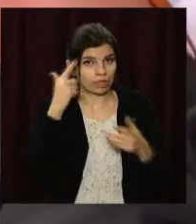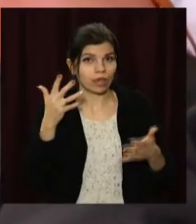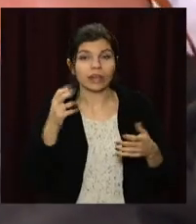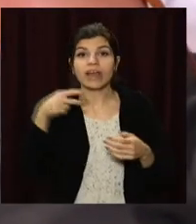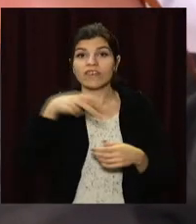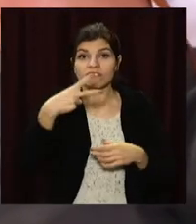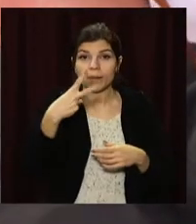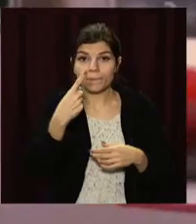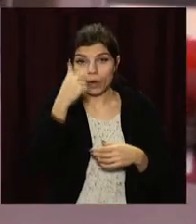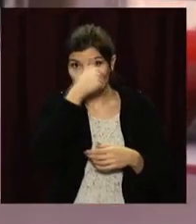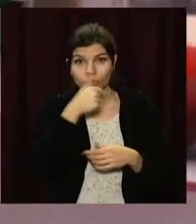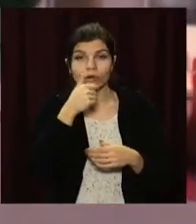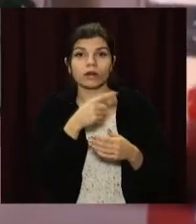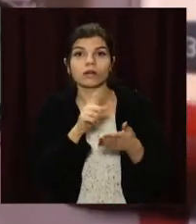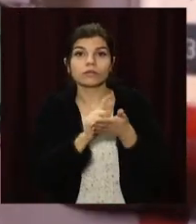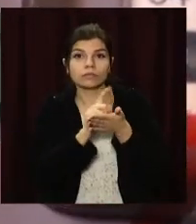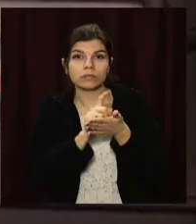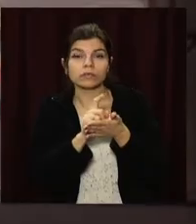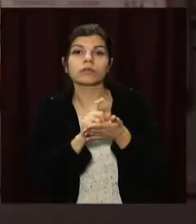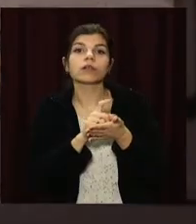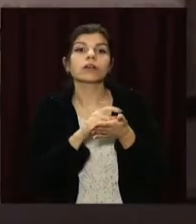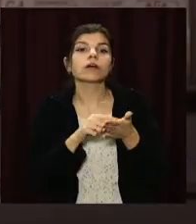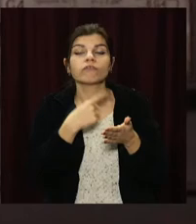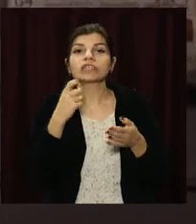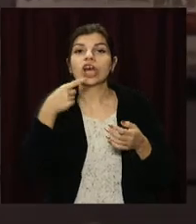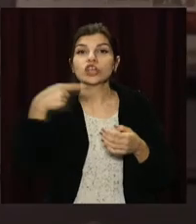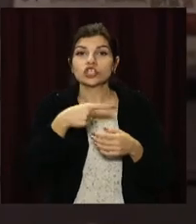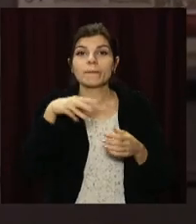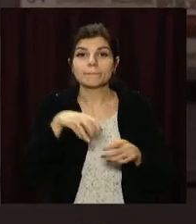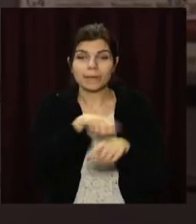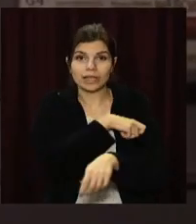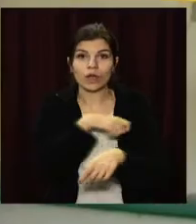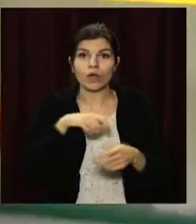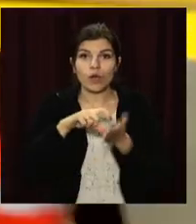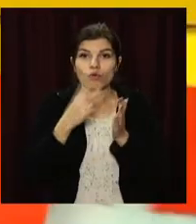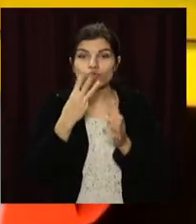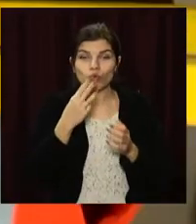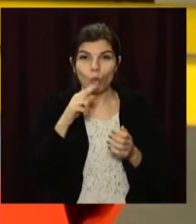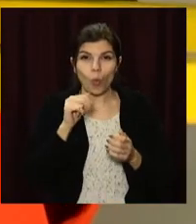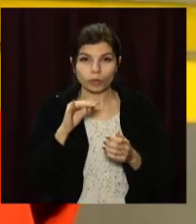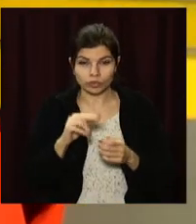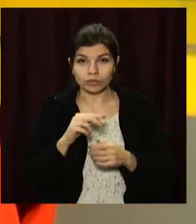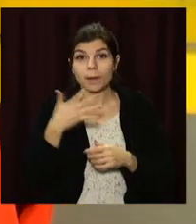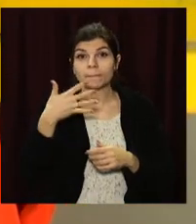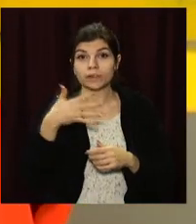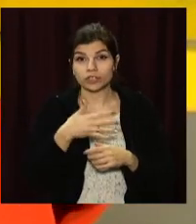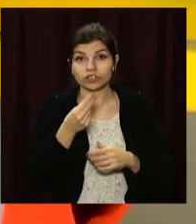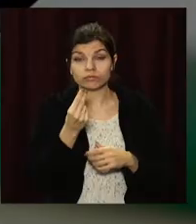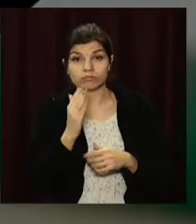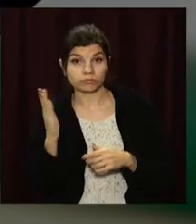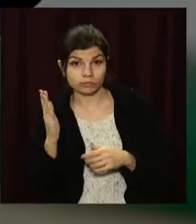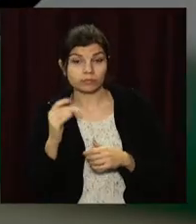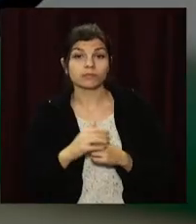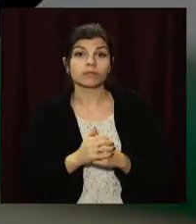рік регулятор встановив ціну за тисячу метрів кубічних газу – 5850 гривень. На біржі